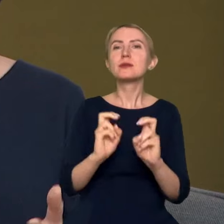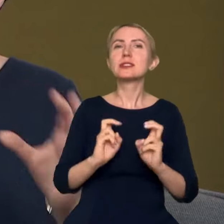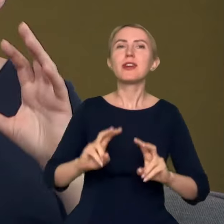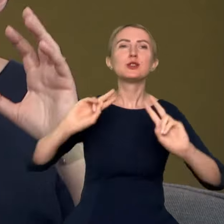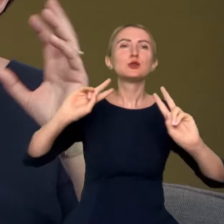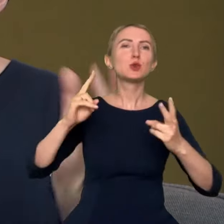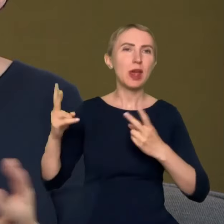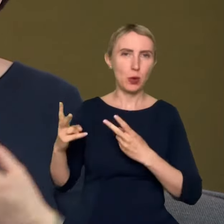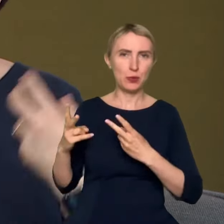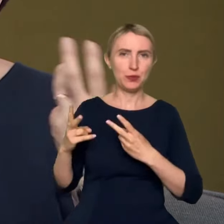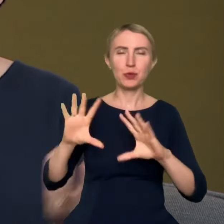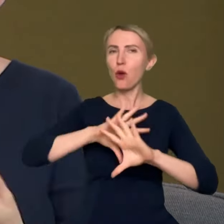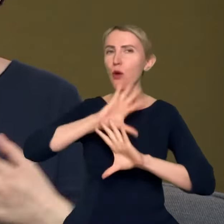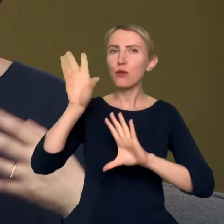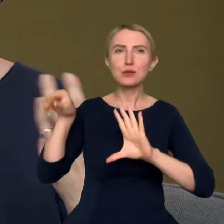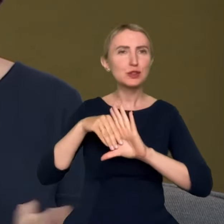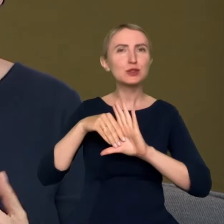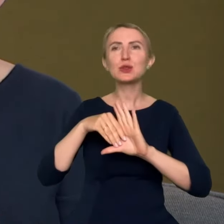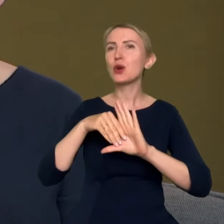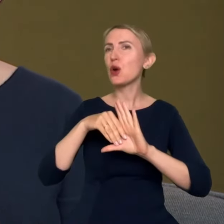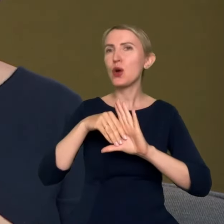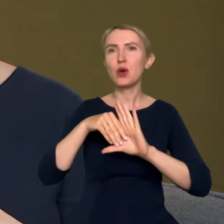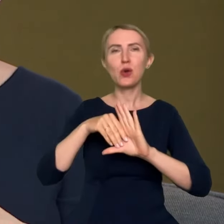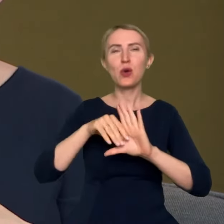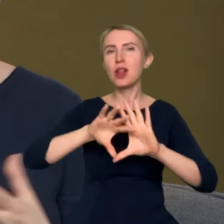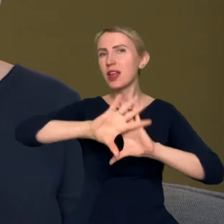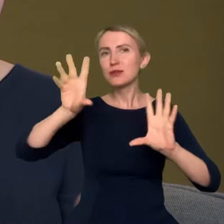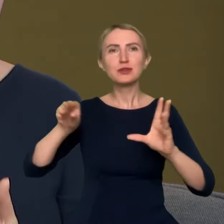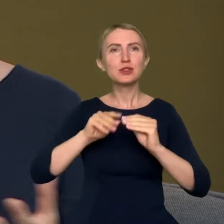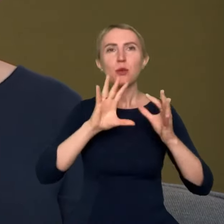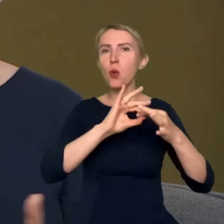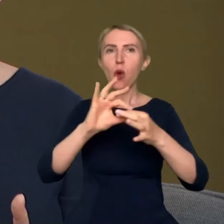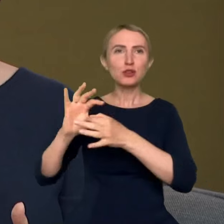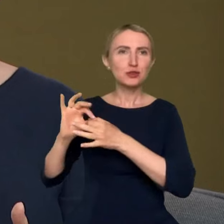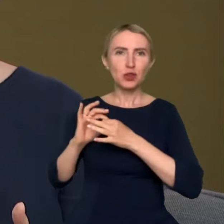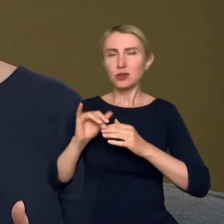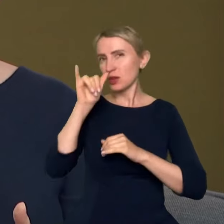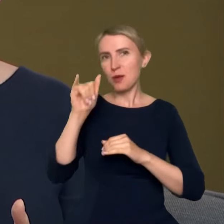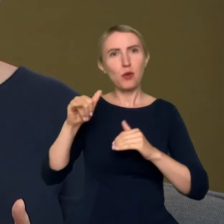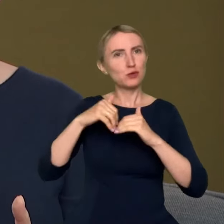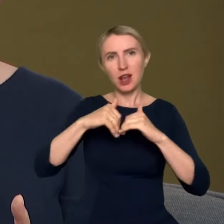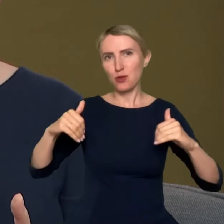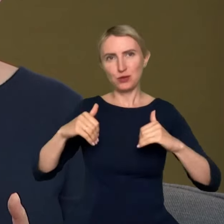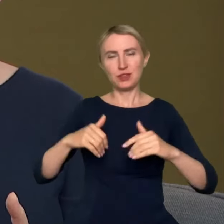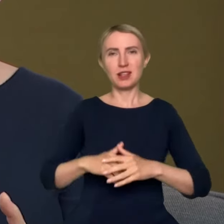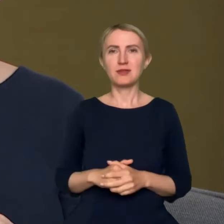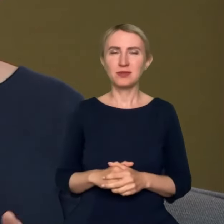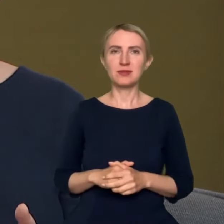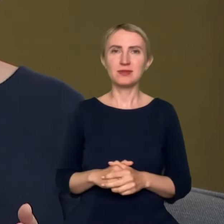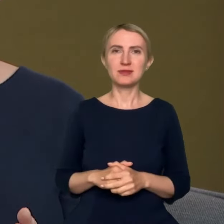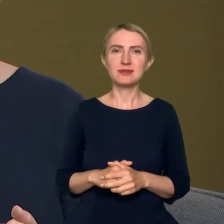To wszystko się dzieje, to są wszystko naczynia połączone. Nie da się tego jednego oderwać od drugiego.